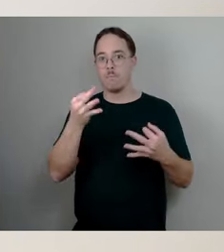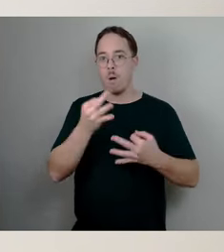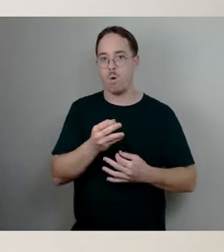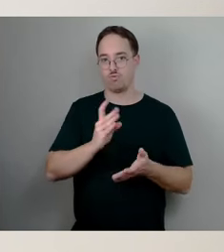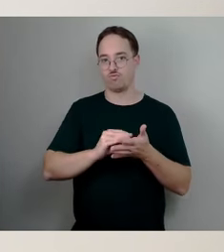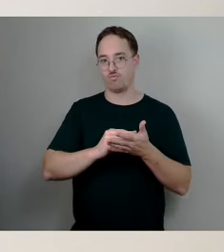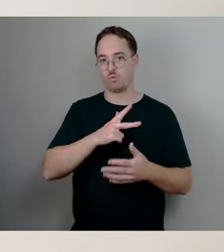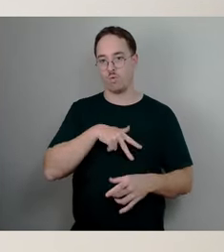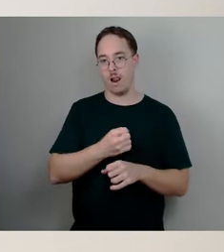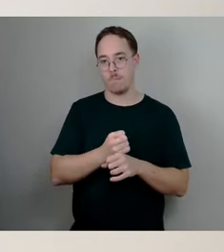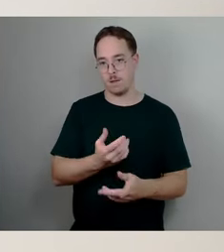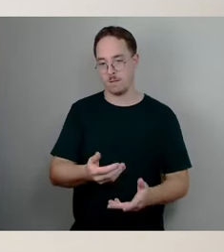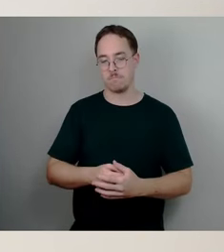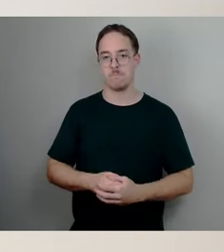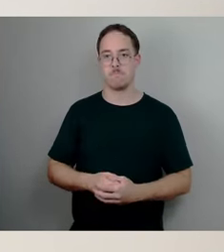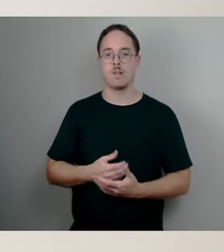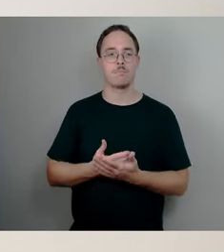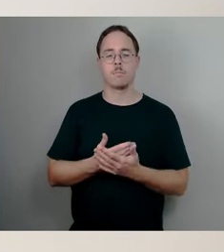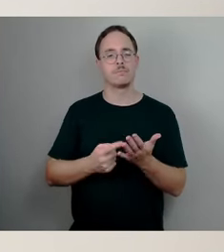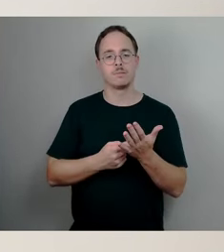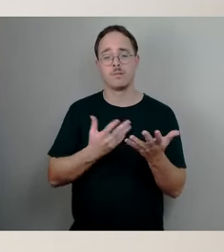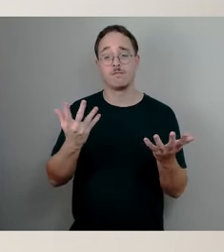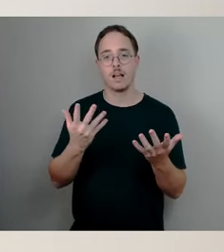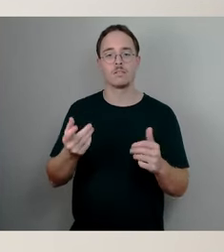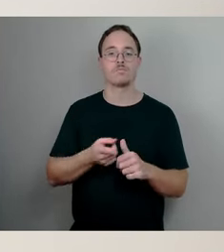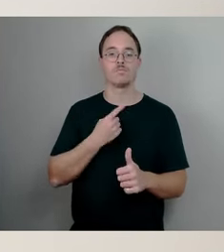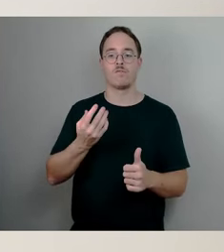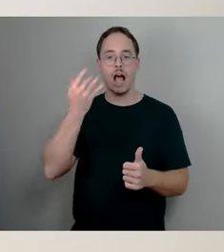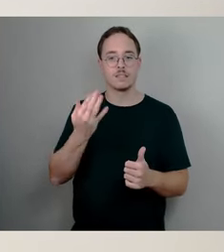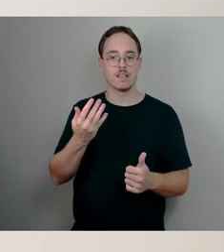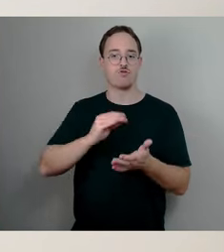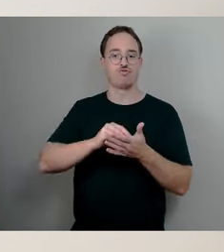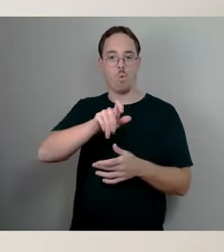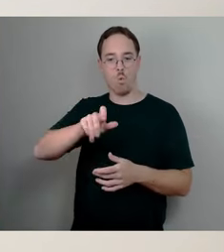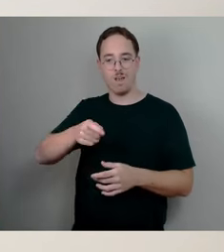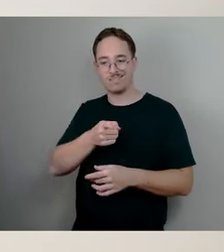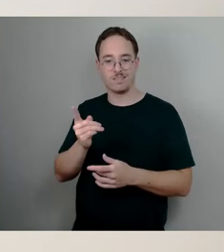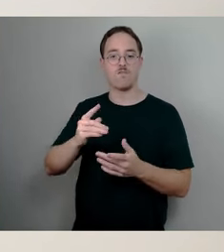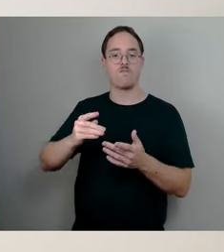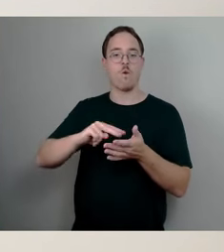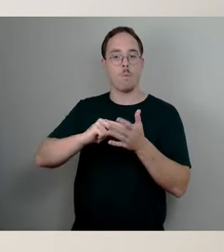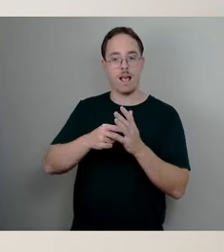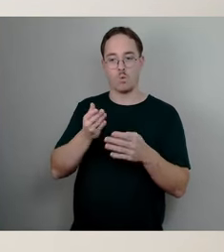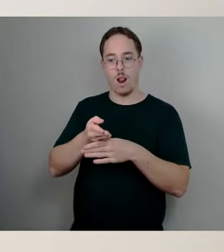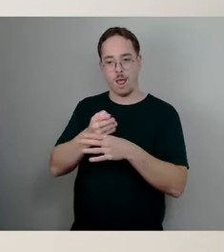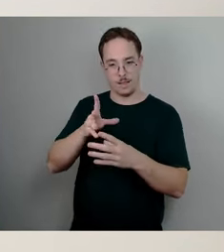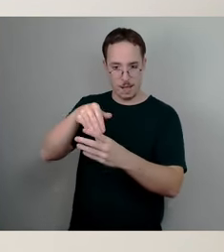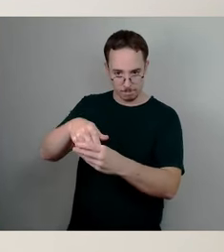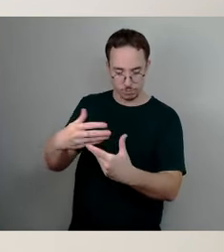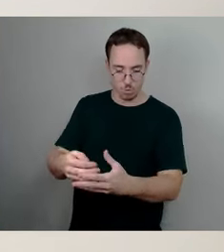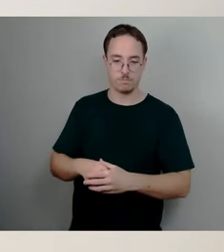Beispiel Anzahl von Schülerinnen und Schüler in Vorbereitungsklassen, Anzahl von Schülern und Schülern, die zum Beispiel inklusiv